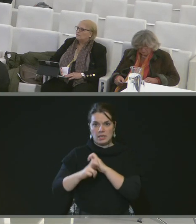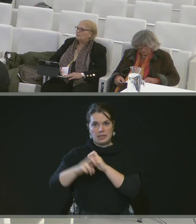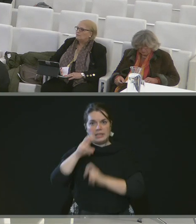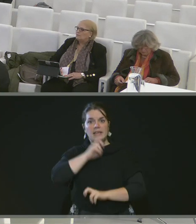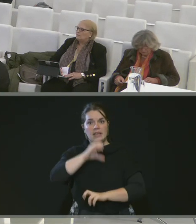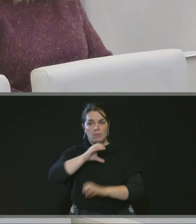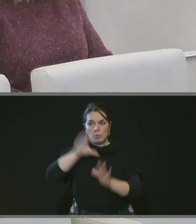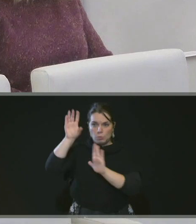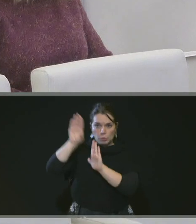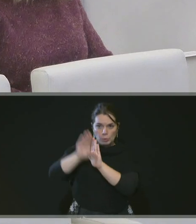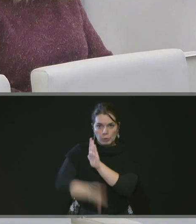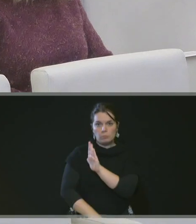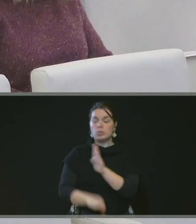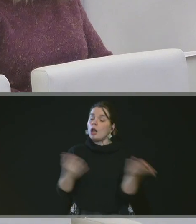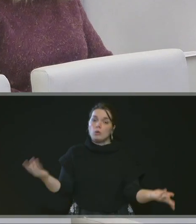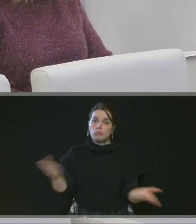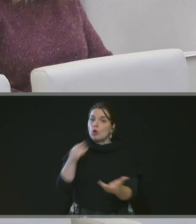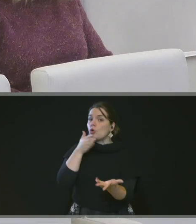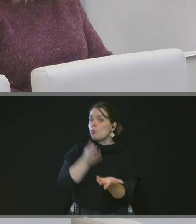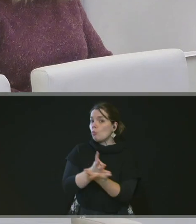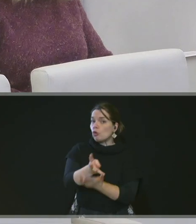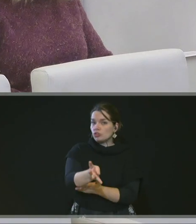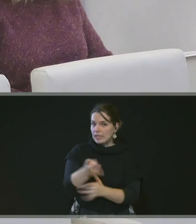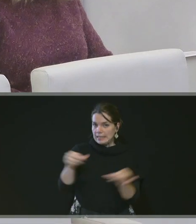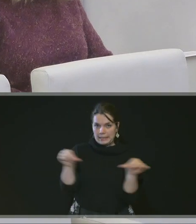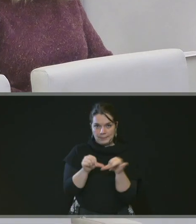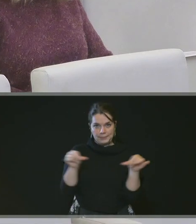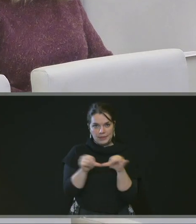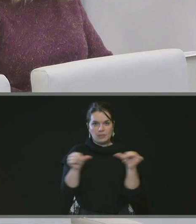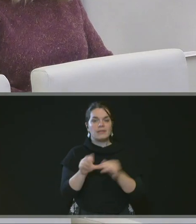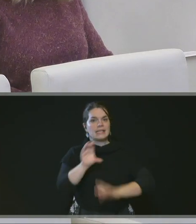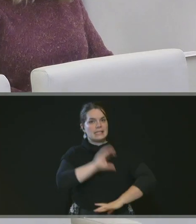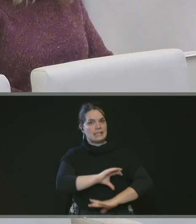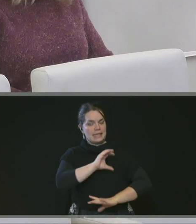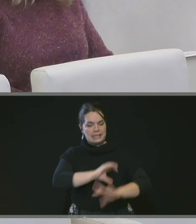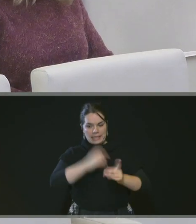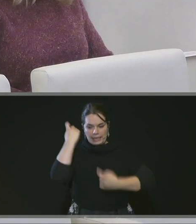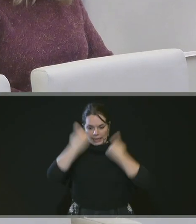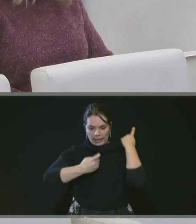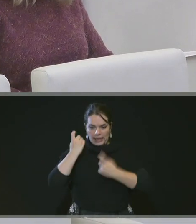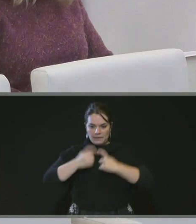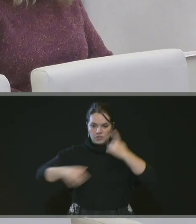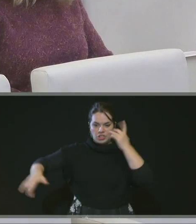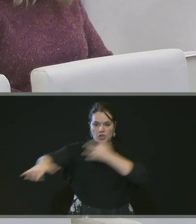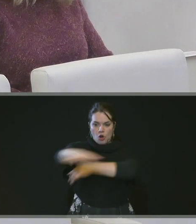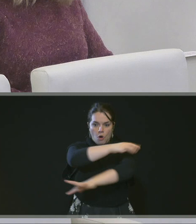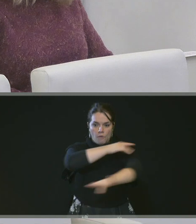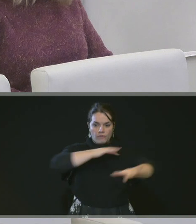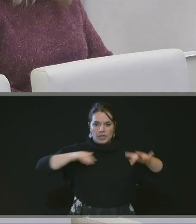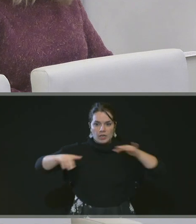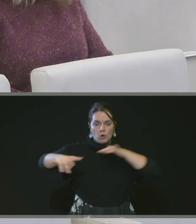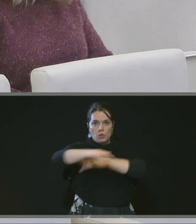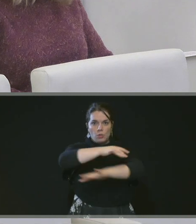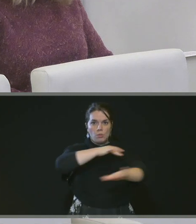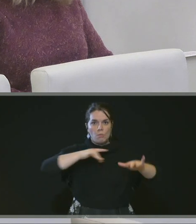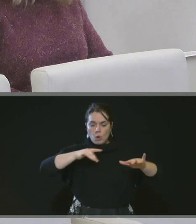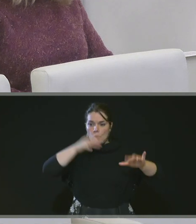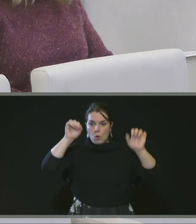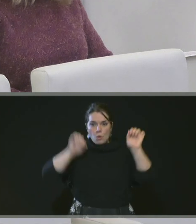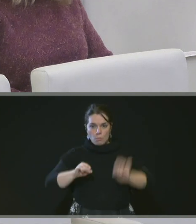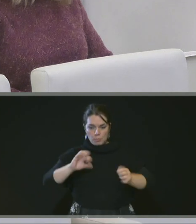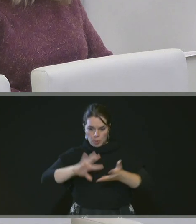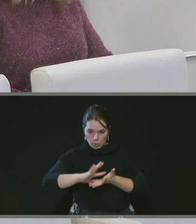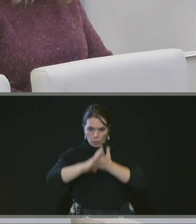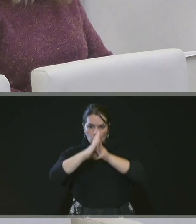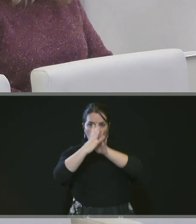projet consiste à mettre en place un écosystème sur la conversion d'hydrogène. Alors, on vous demande surtout,